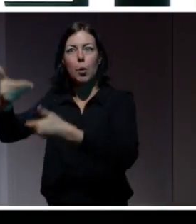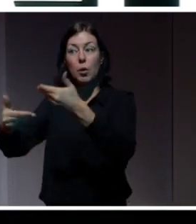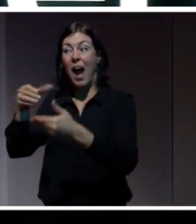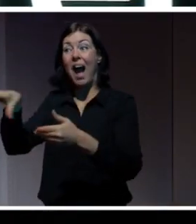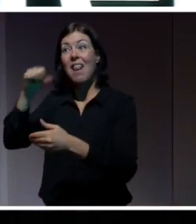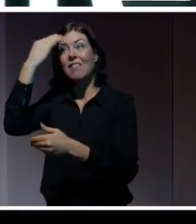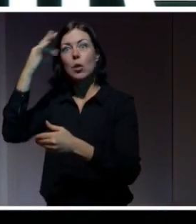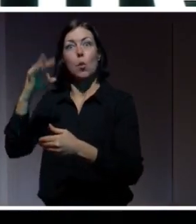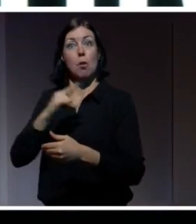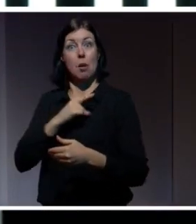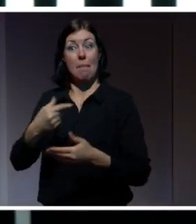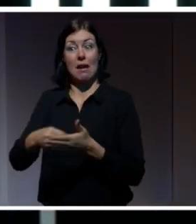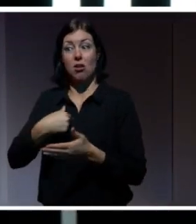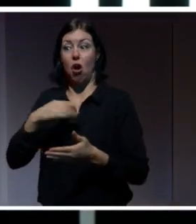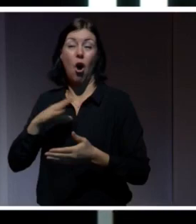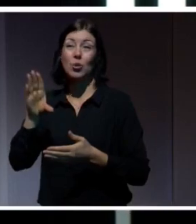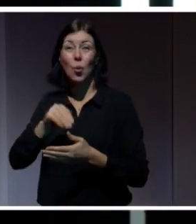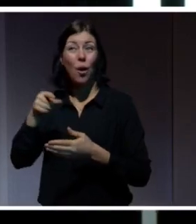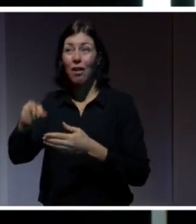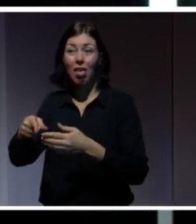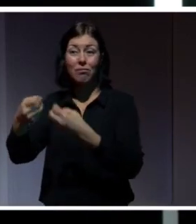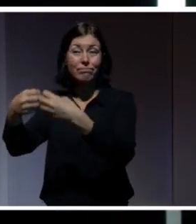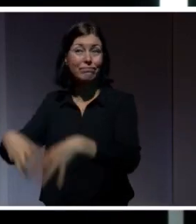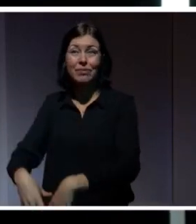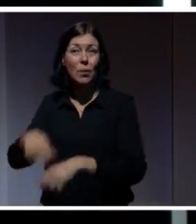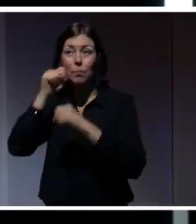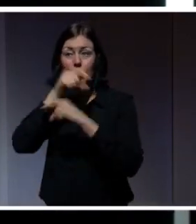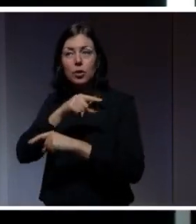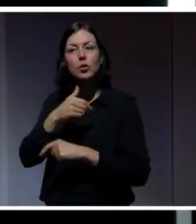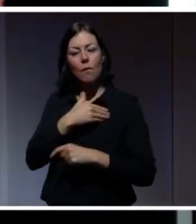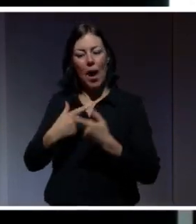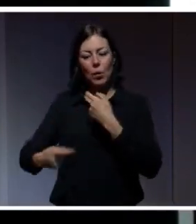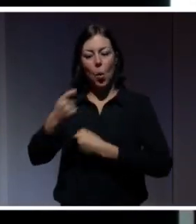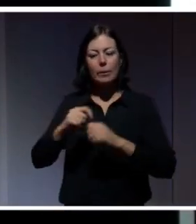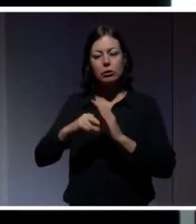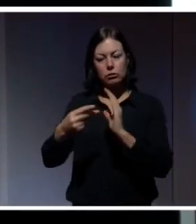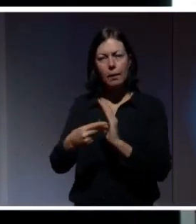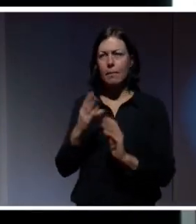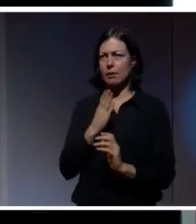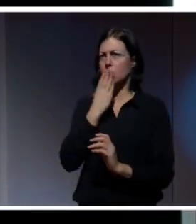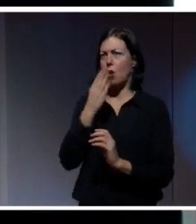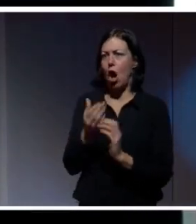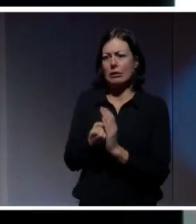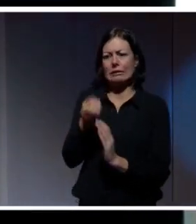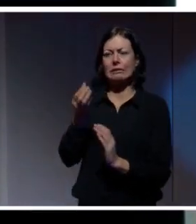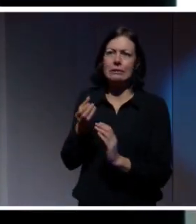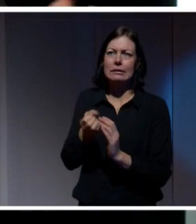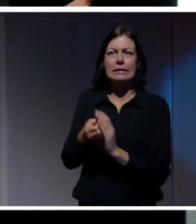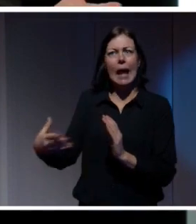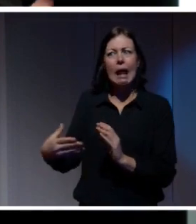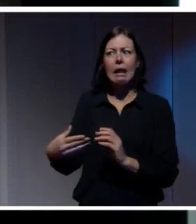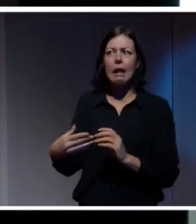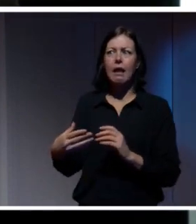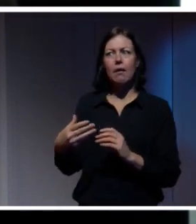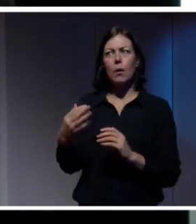i vårt ekonomiska system så finns det goda skäl att kunna välja vilken information om mig själv som jag